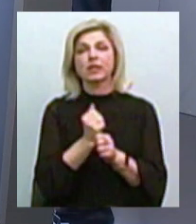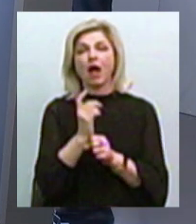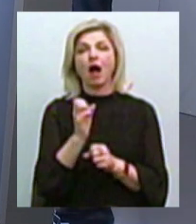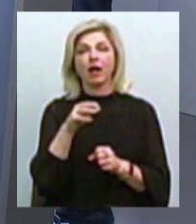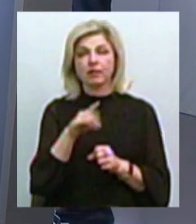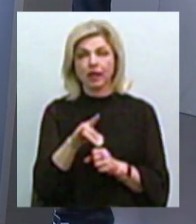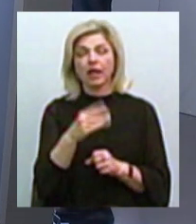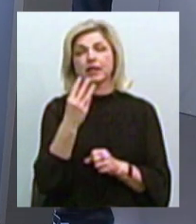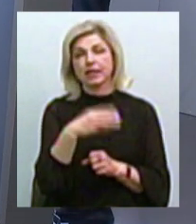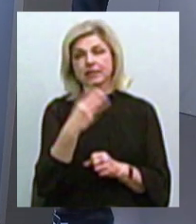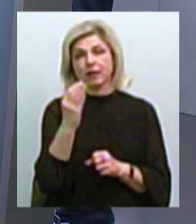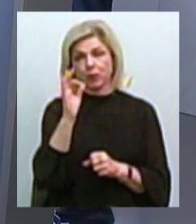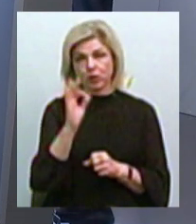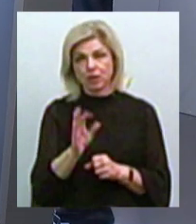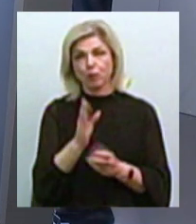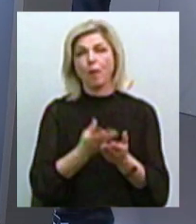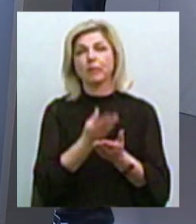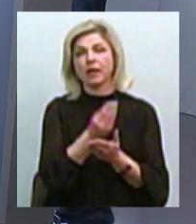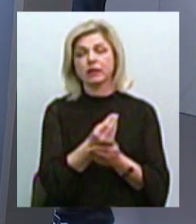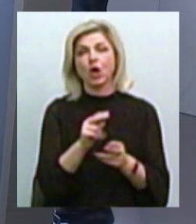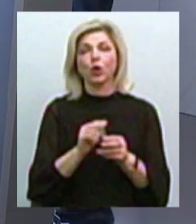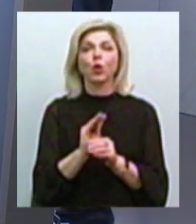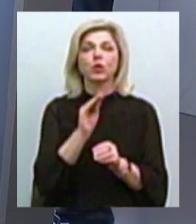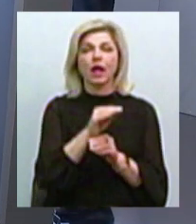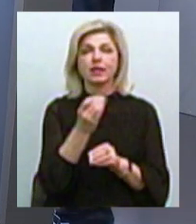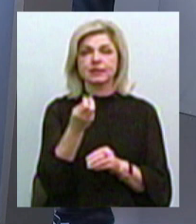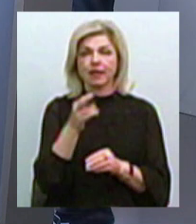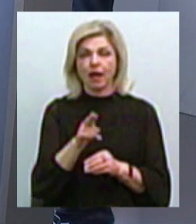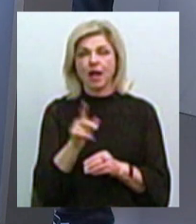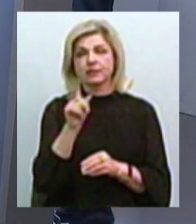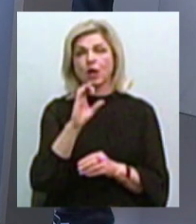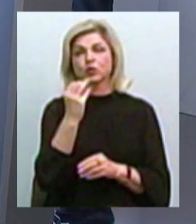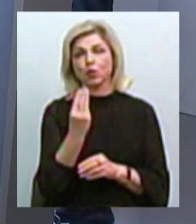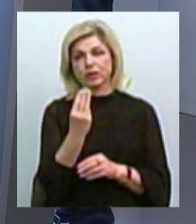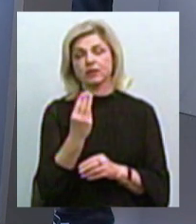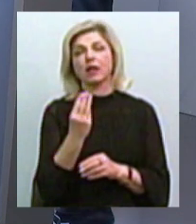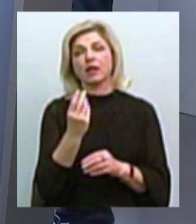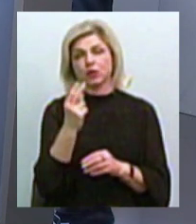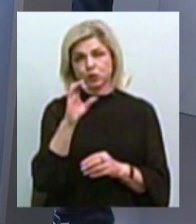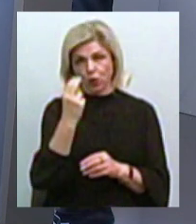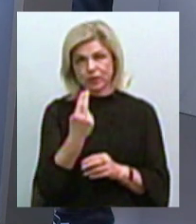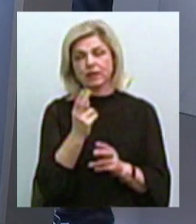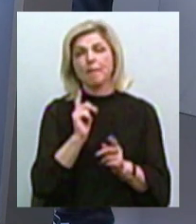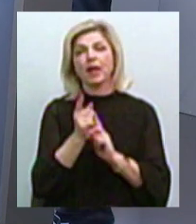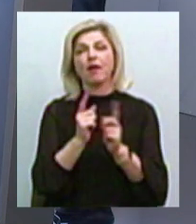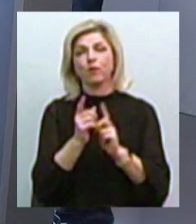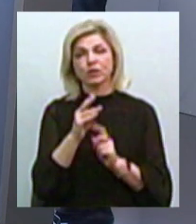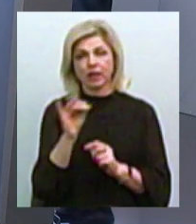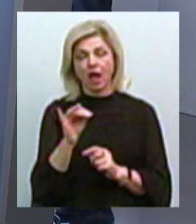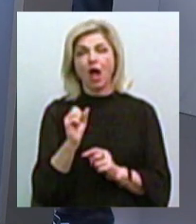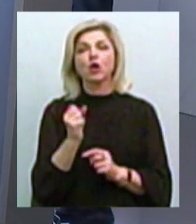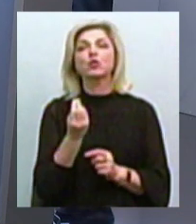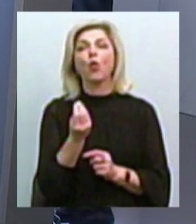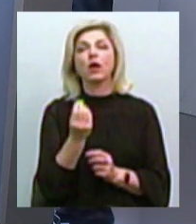33%, условно говоря, буде платитися дотации за соціальні перевозки. А скільки підприємство заробляє і